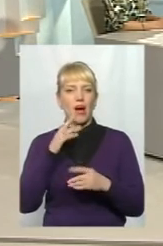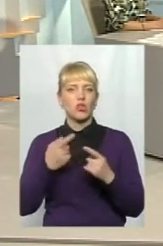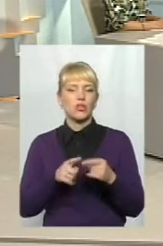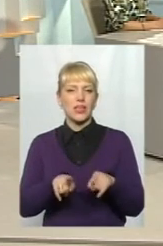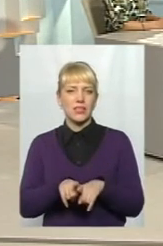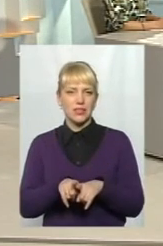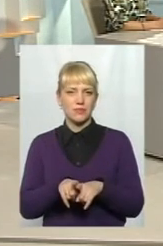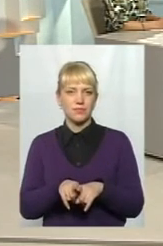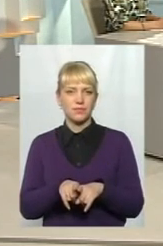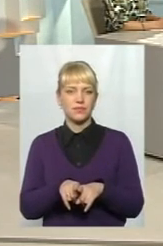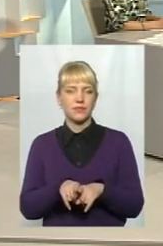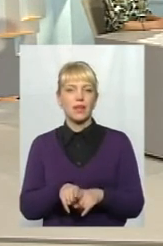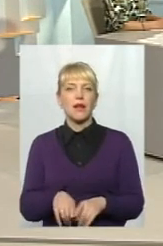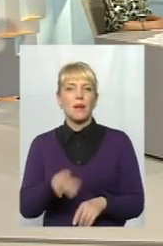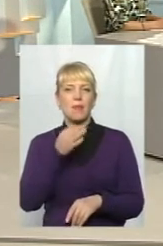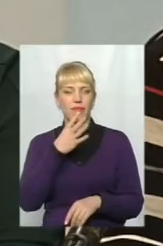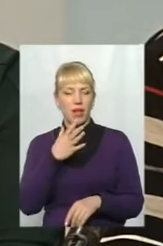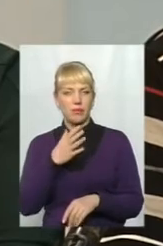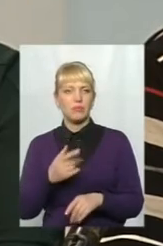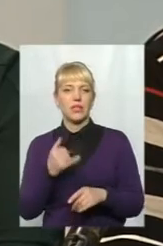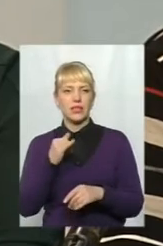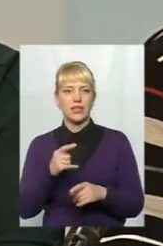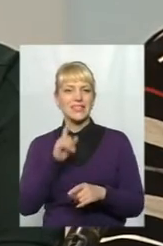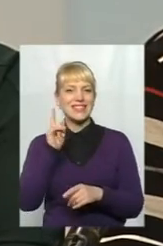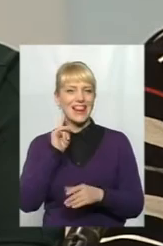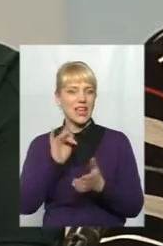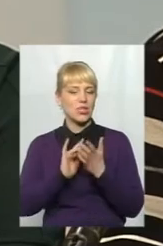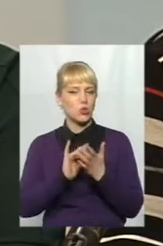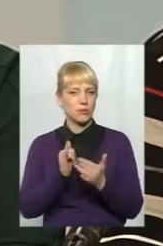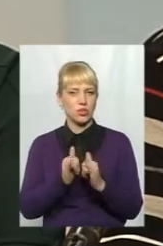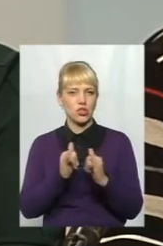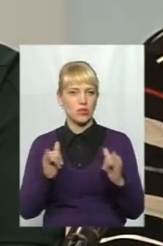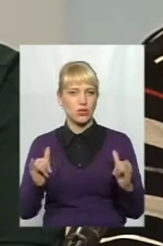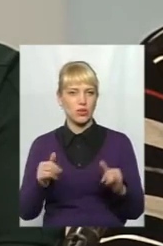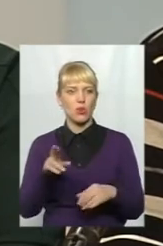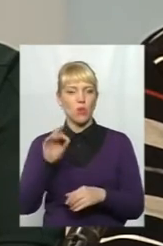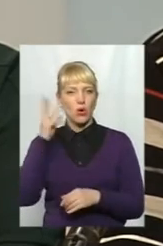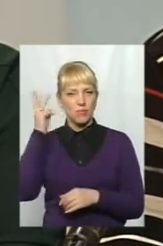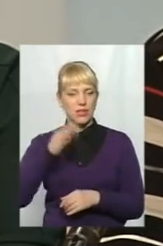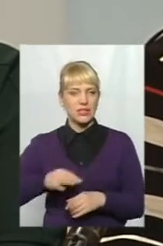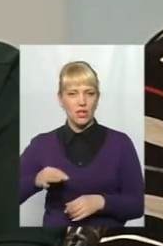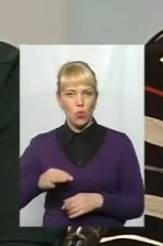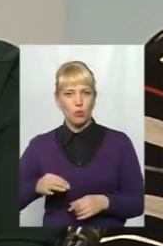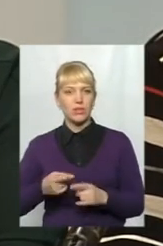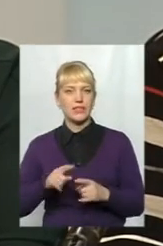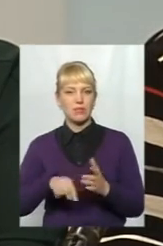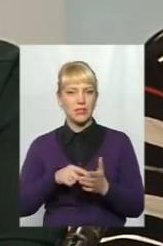є привабливими. До речі, зелений турист дуже широко розвинутий по Хмельницькій області. То місто Хмельницьке може тут просто